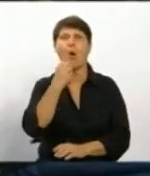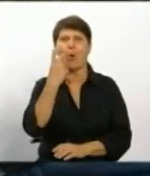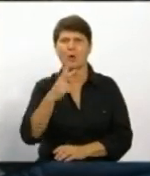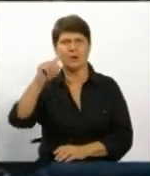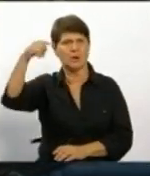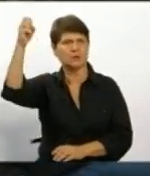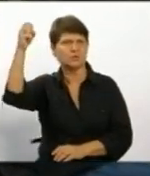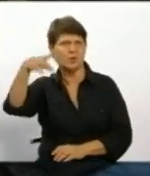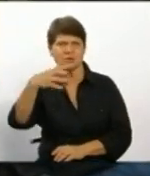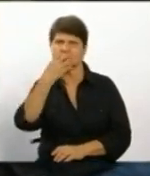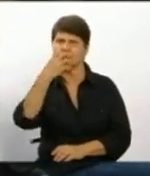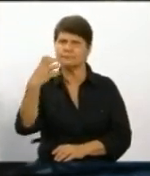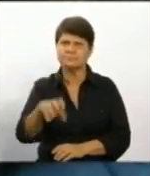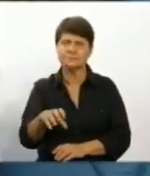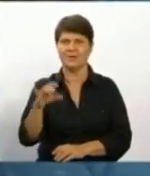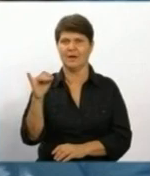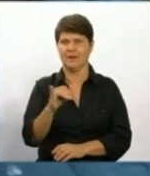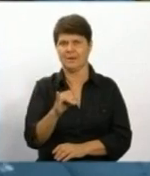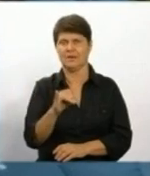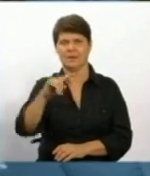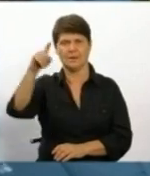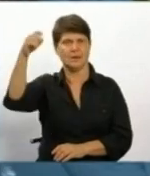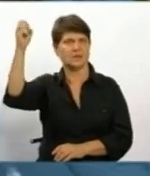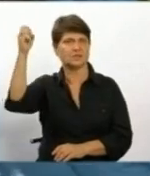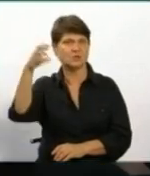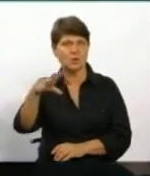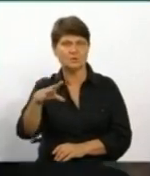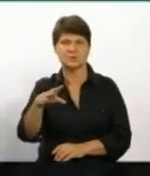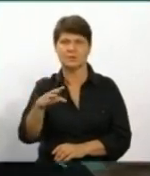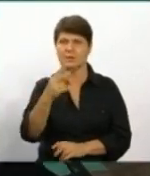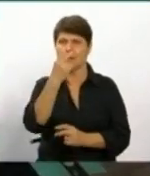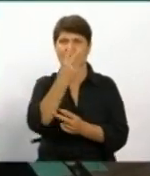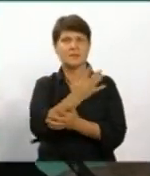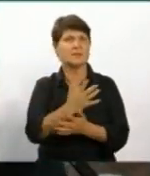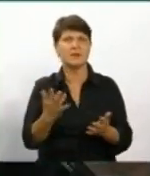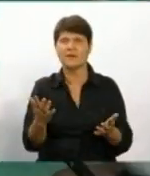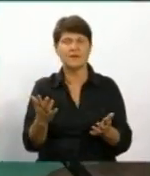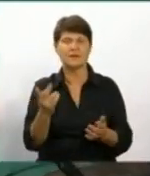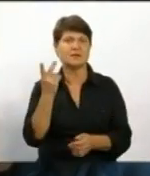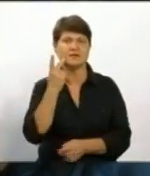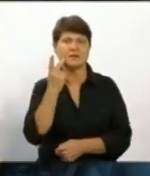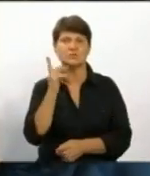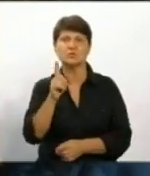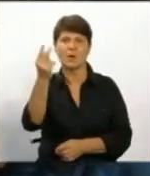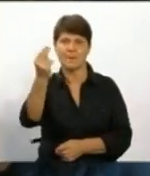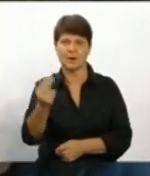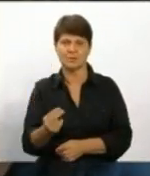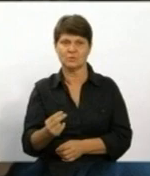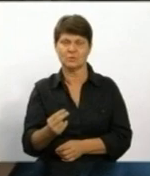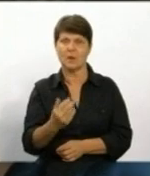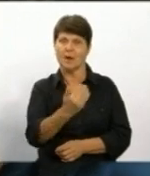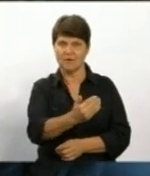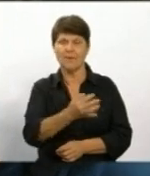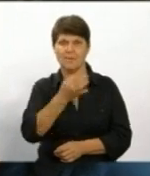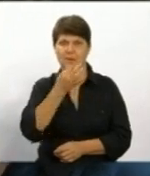жарить, бо на сонці не завжди видно, що ти малюєш. Як вам тут на вас